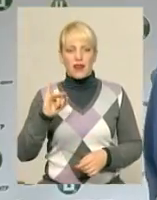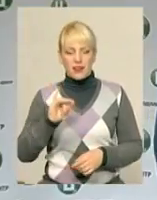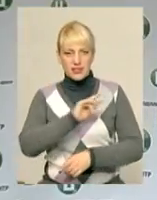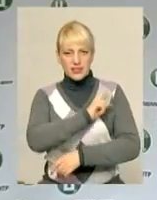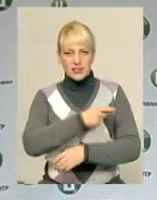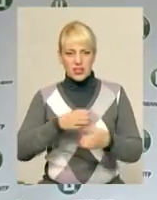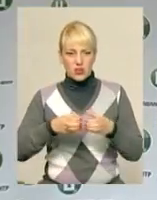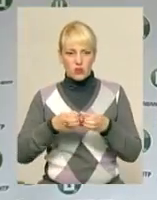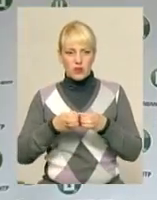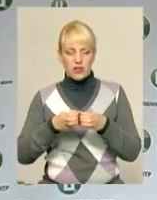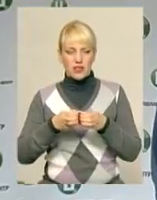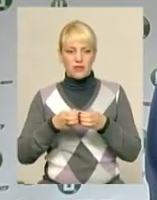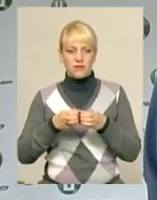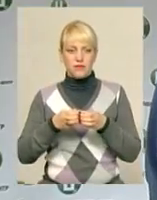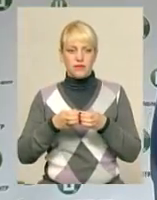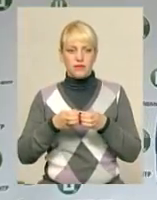команда інтернат.